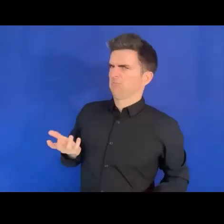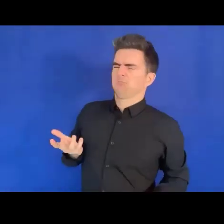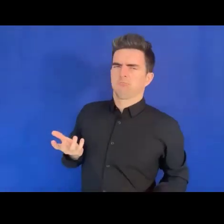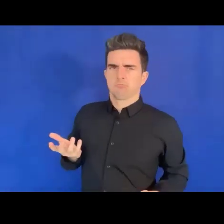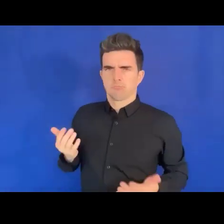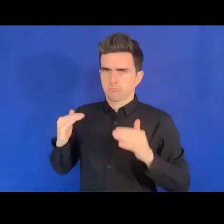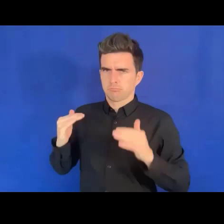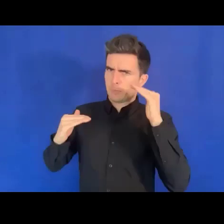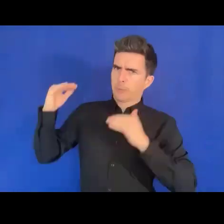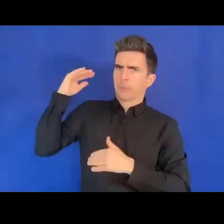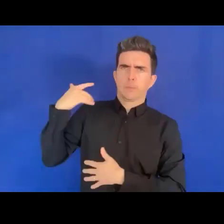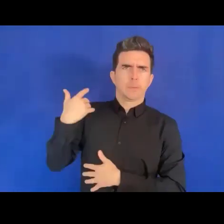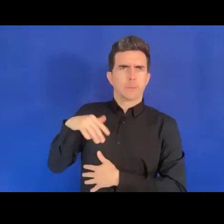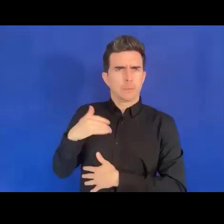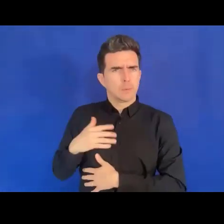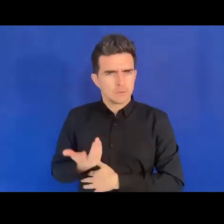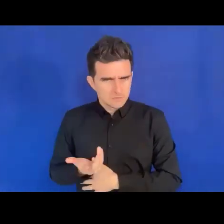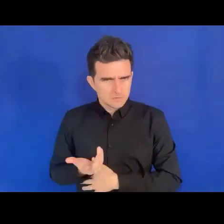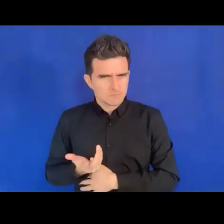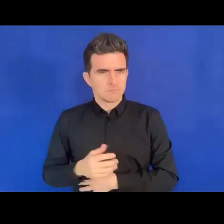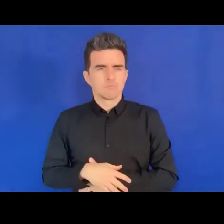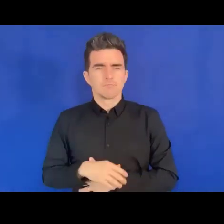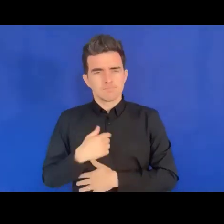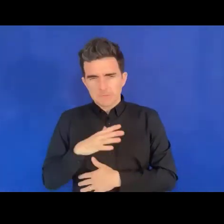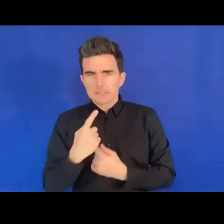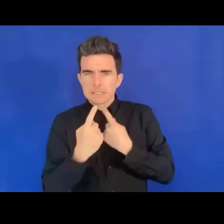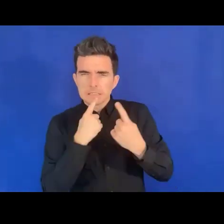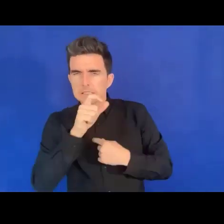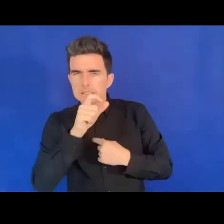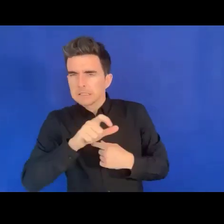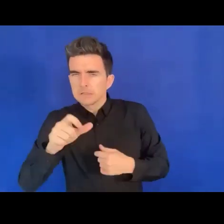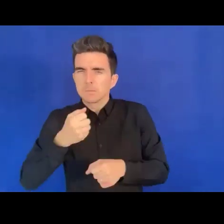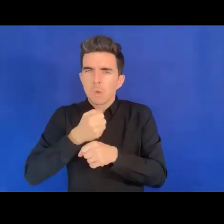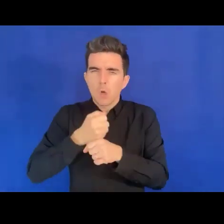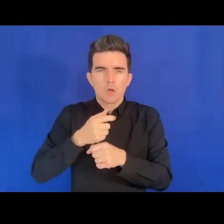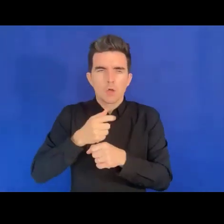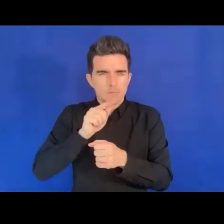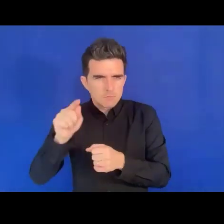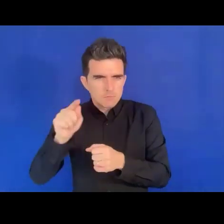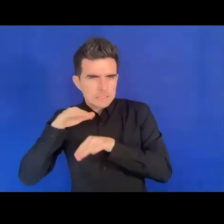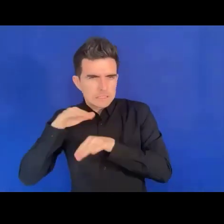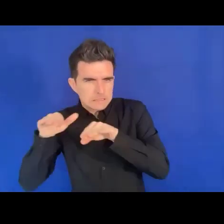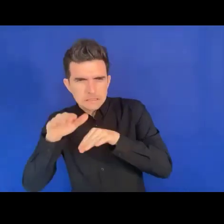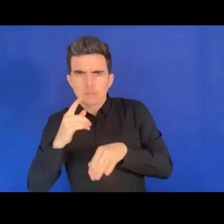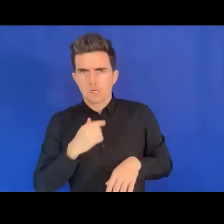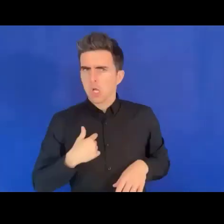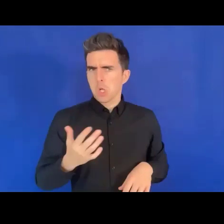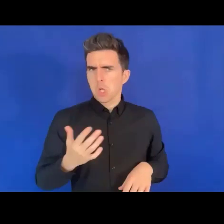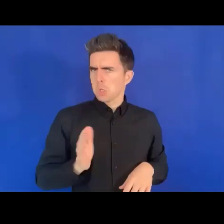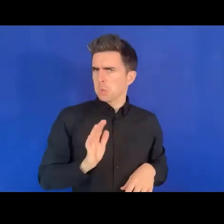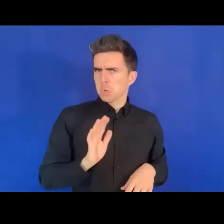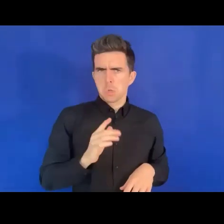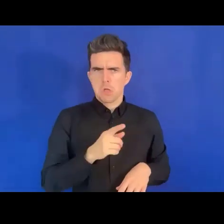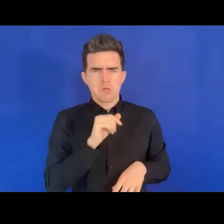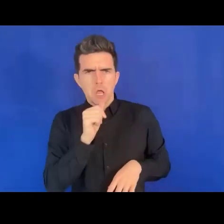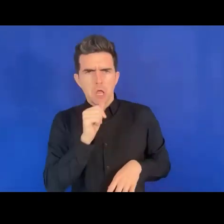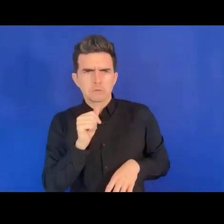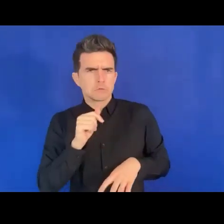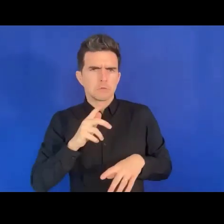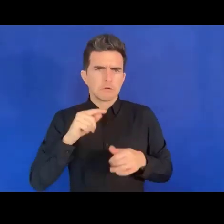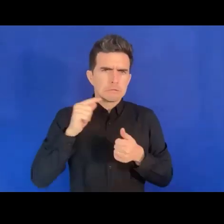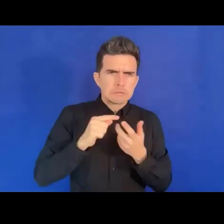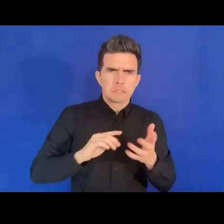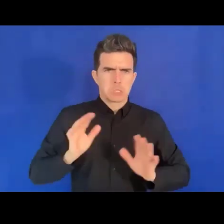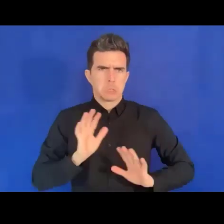Vous voulez que des personnes handicapées soient traitées de la même façon que les personnes normales. Il nous parle d'éthique. C'était vraiment